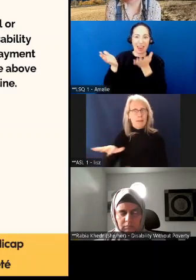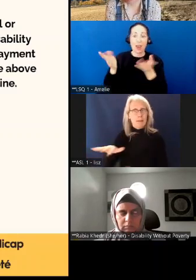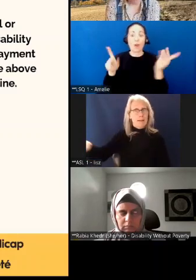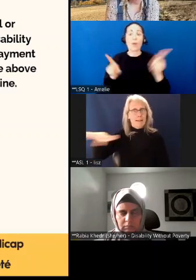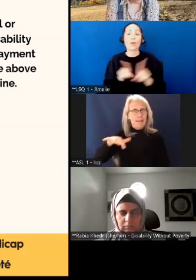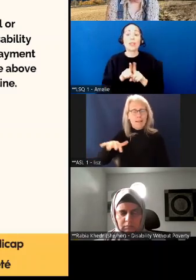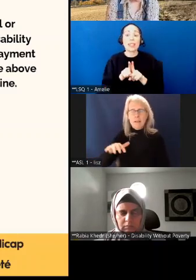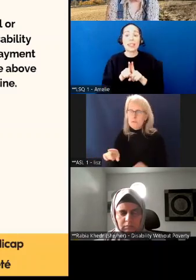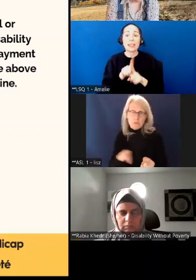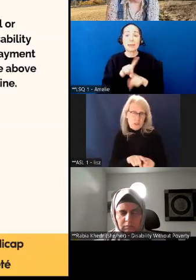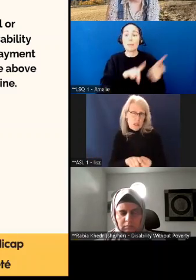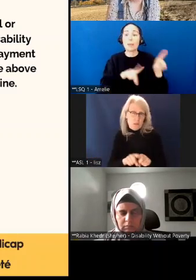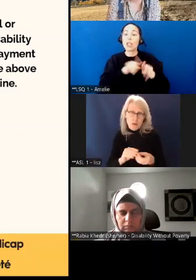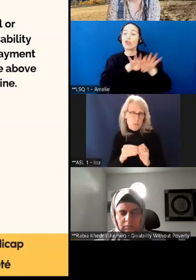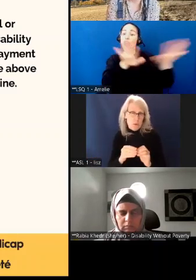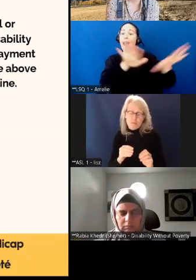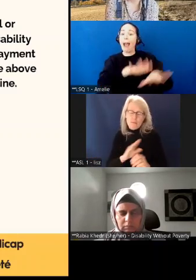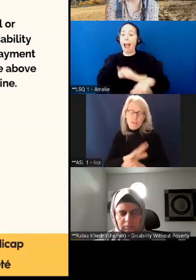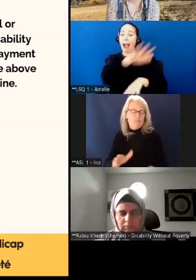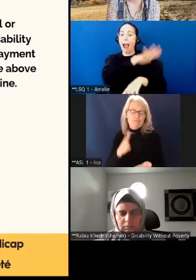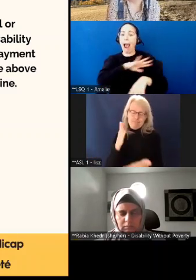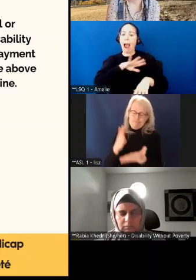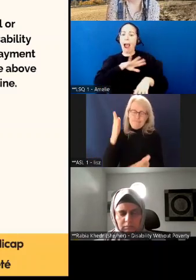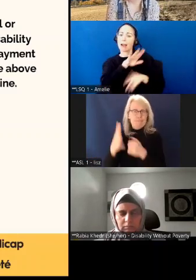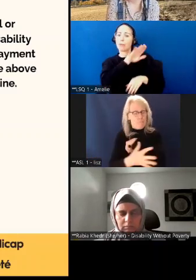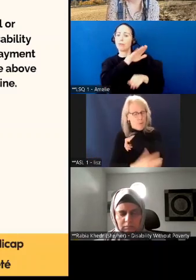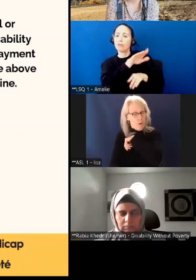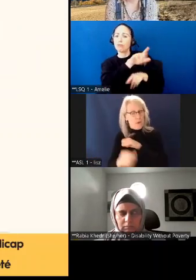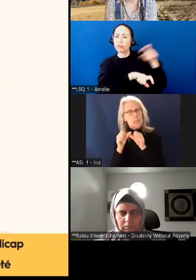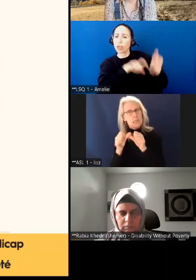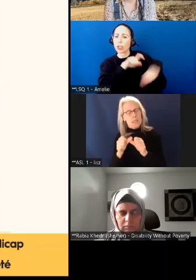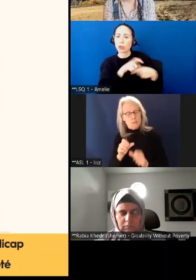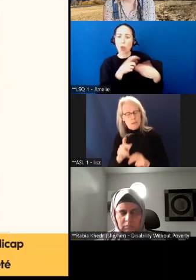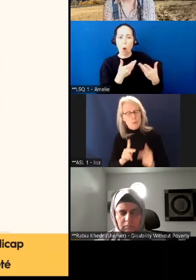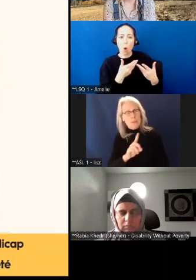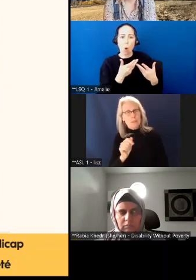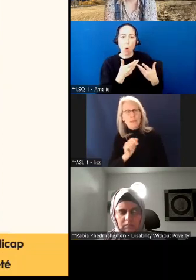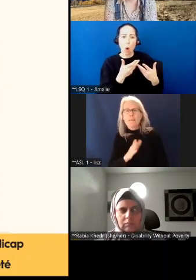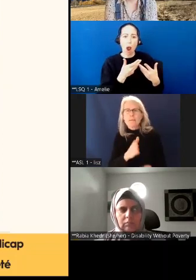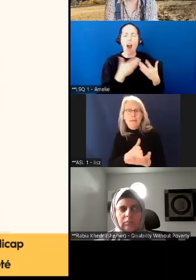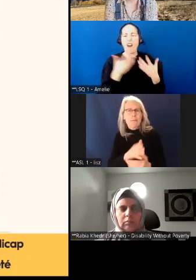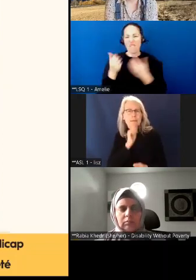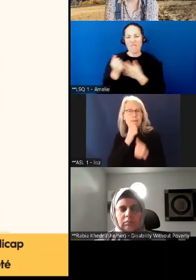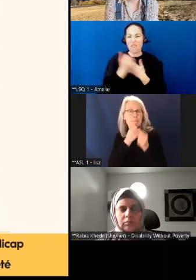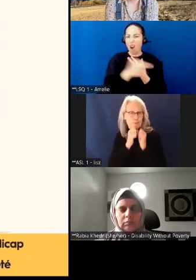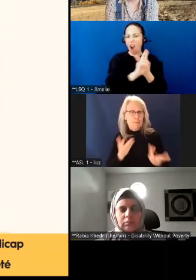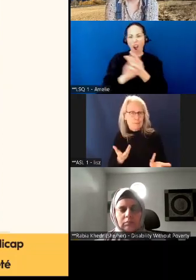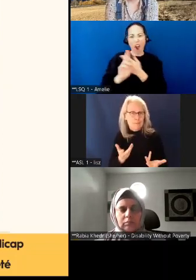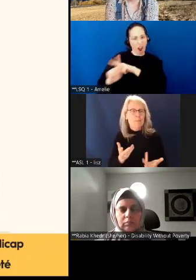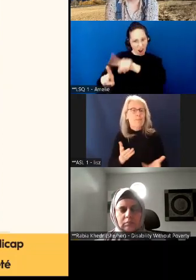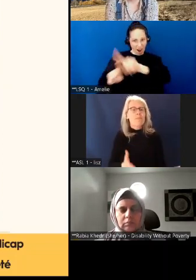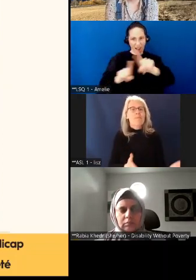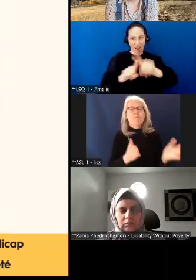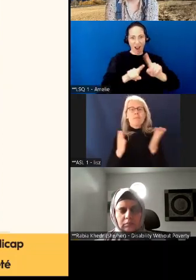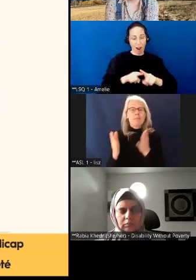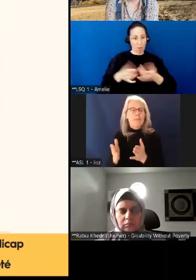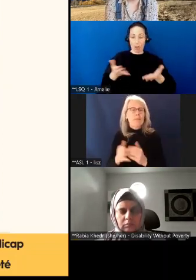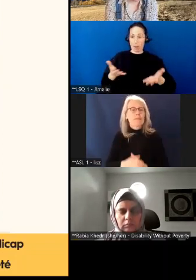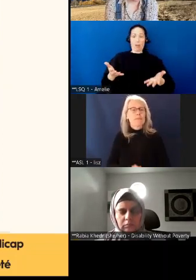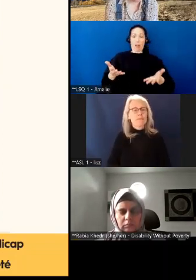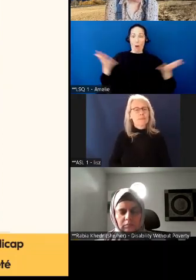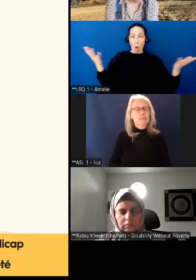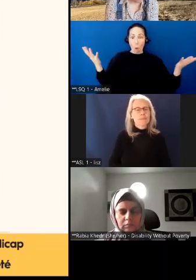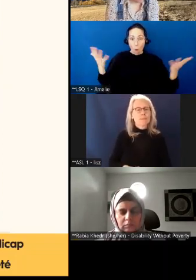au public général, nous n'obtenons pas souvent les mêmes résultats. Alors, voyons ce que nous